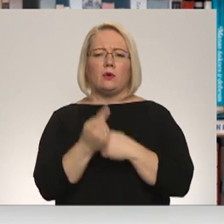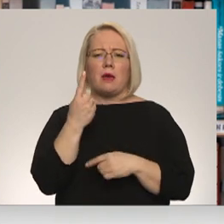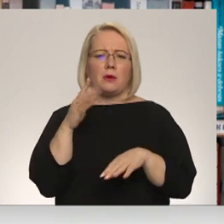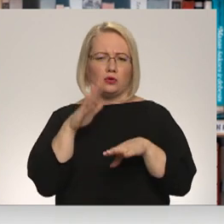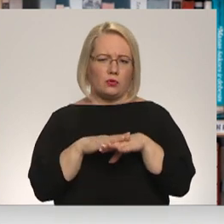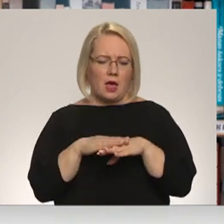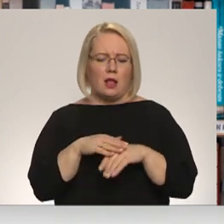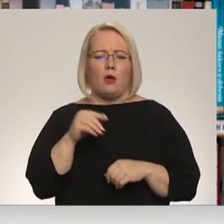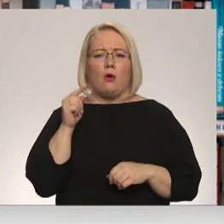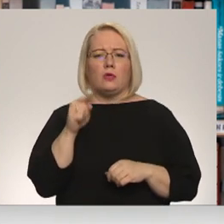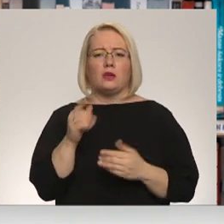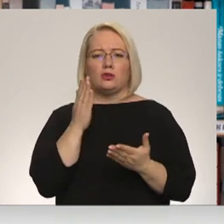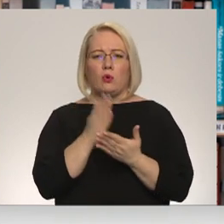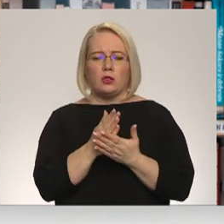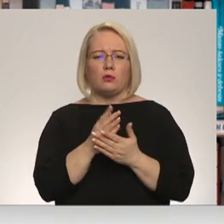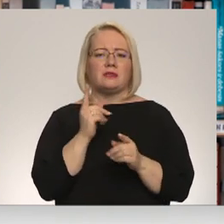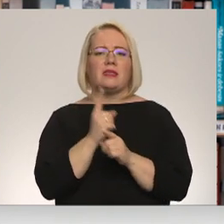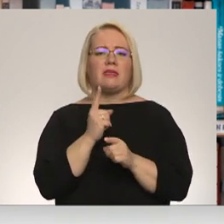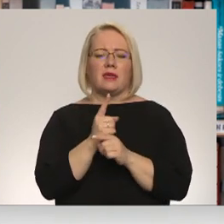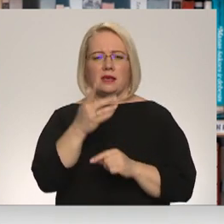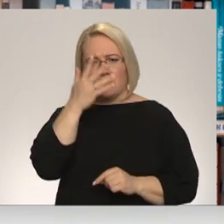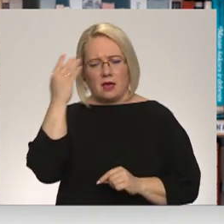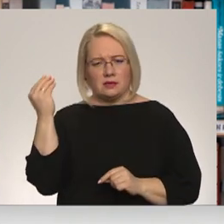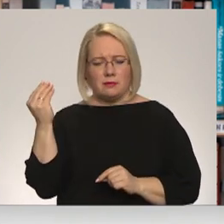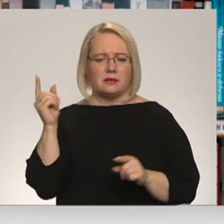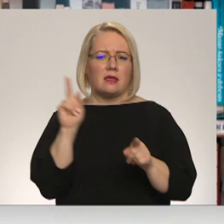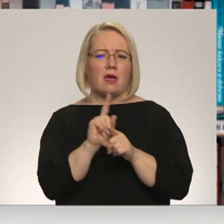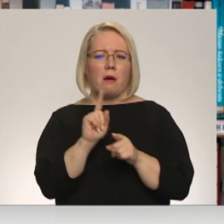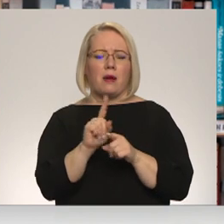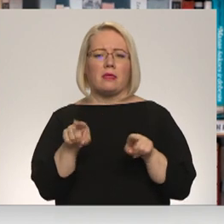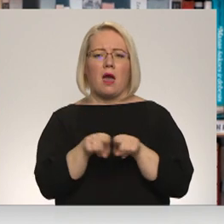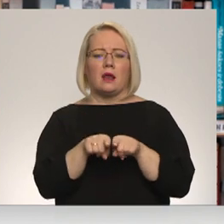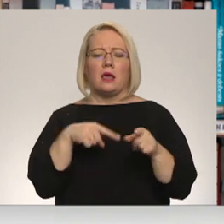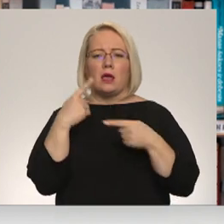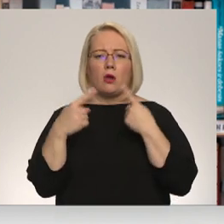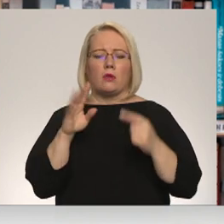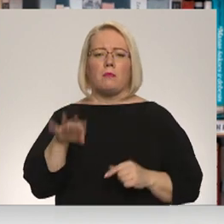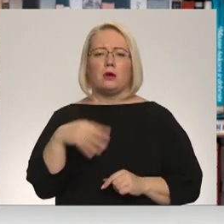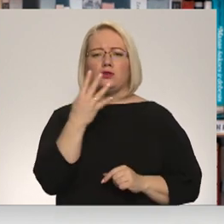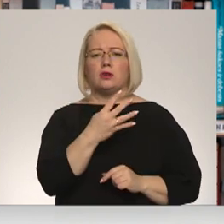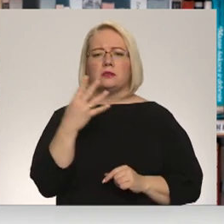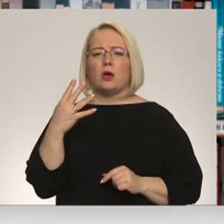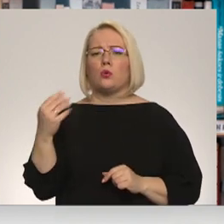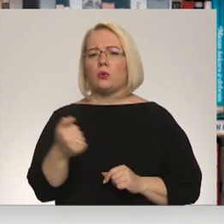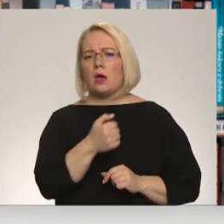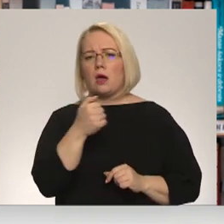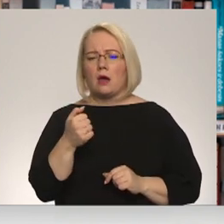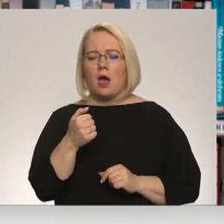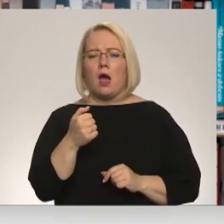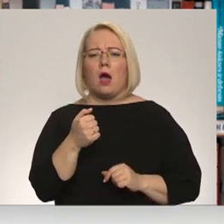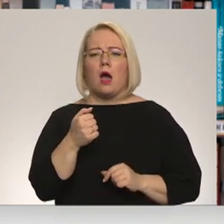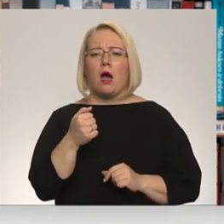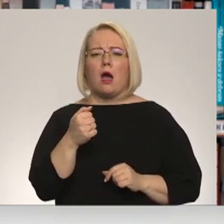Šis notikums arī nedrīkst tikt aizmirsts. Tāpat mums jārunā arī pačais 4. gada zlēku